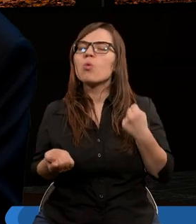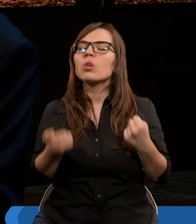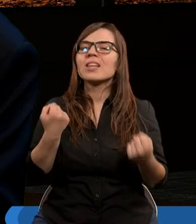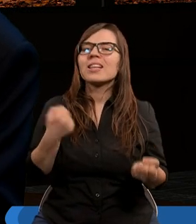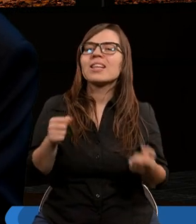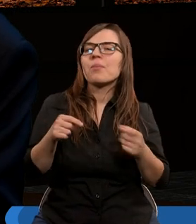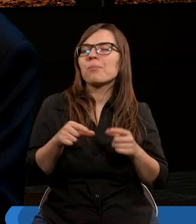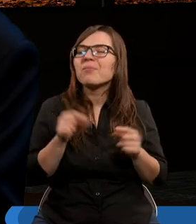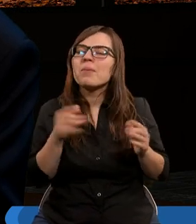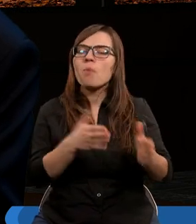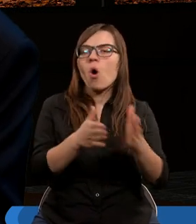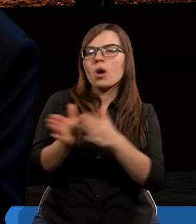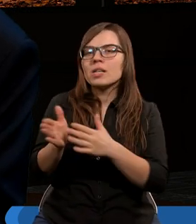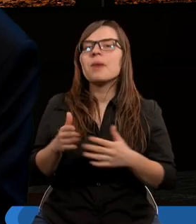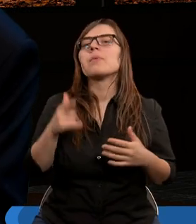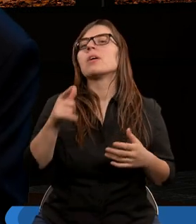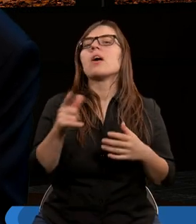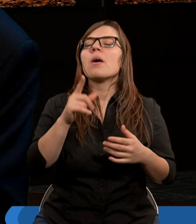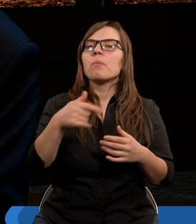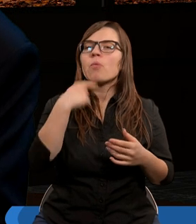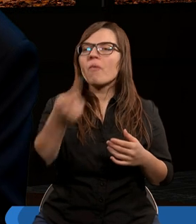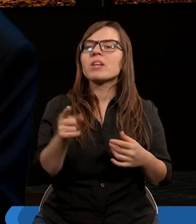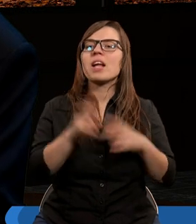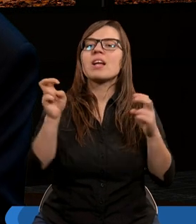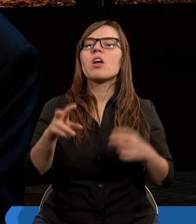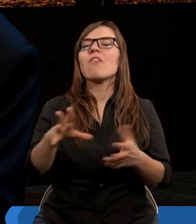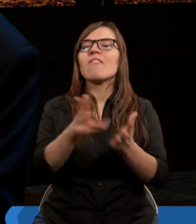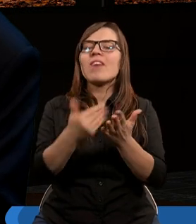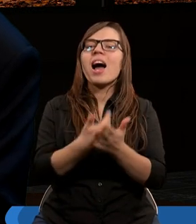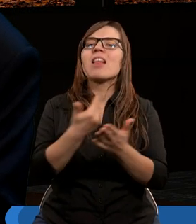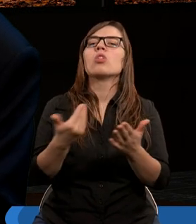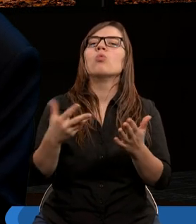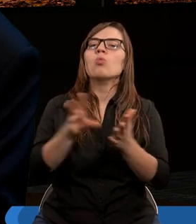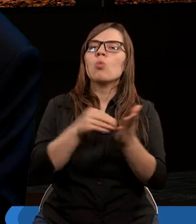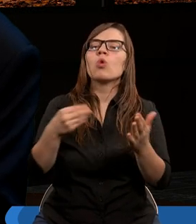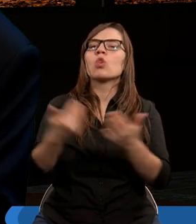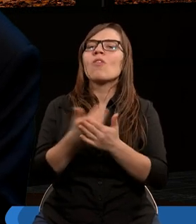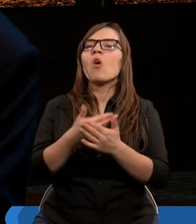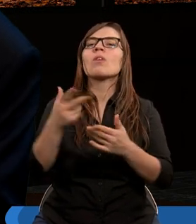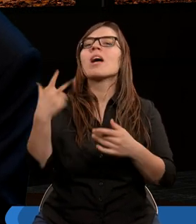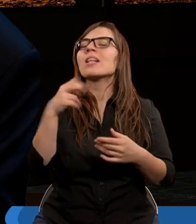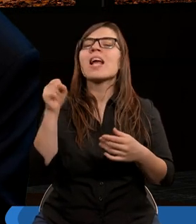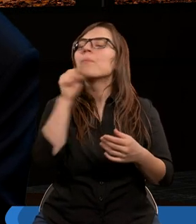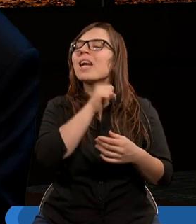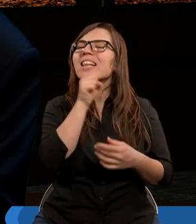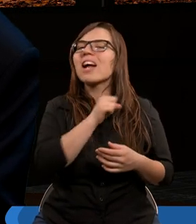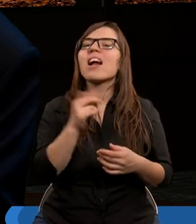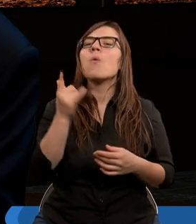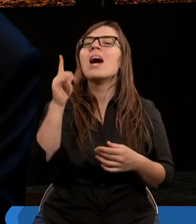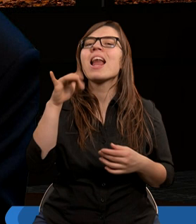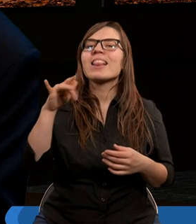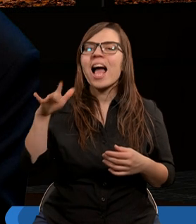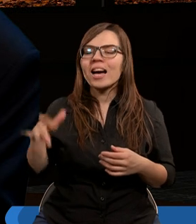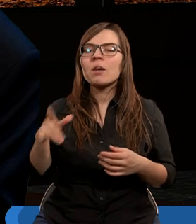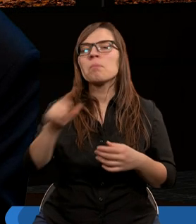to jest proste. Wystarczy powiedzieć. I tutaj, kiedy padają nawet te słowa, według nowości, tutaj jest tak, według nieprzestarzałej litery, to